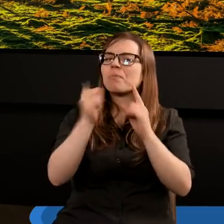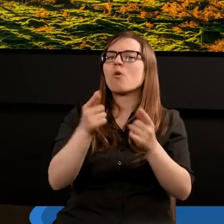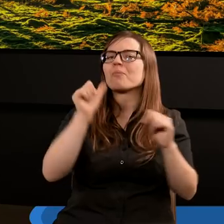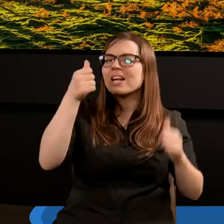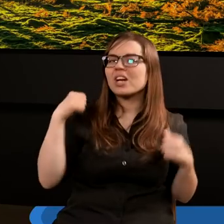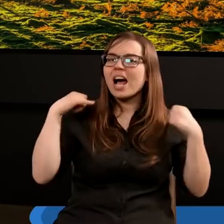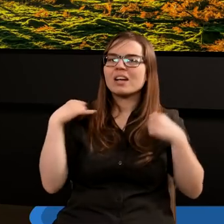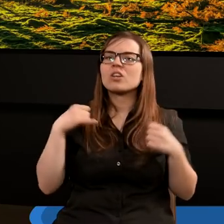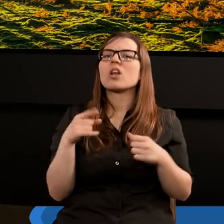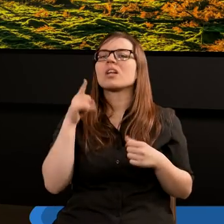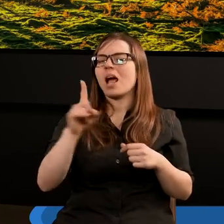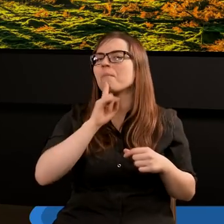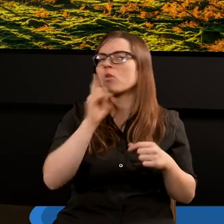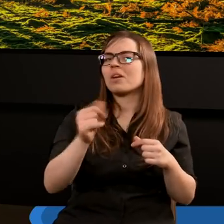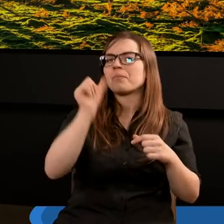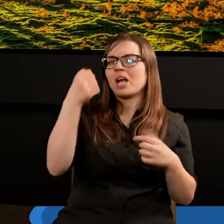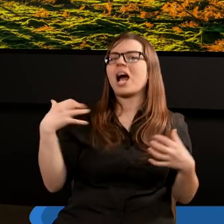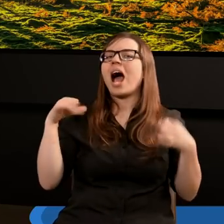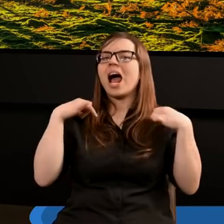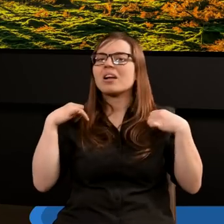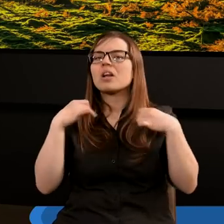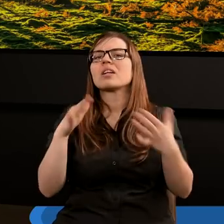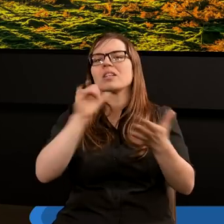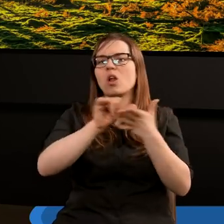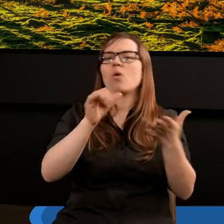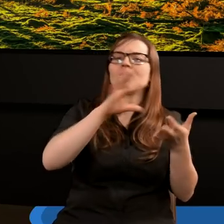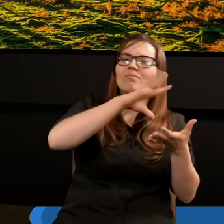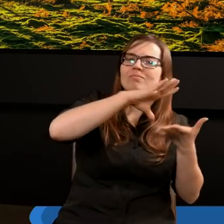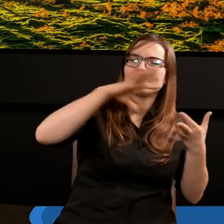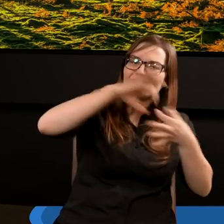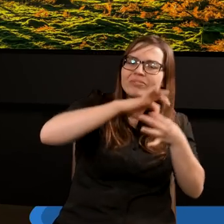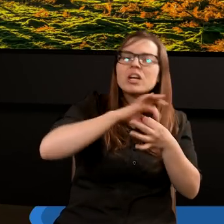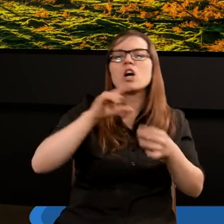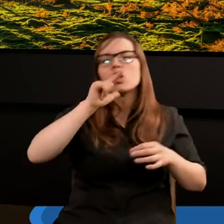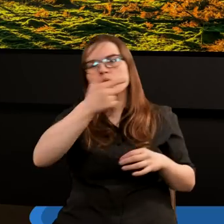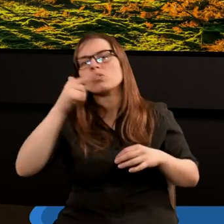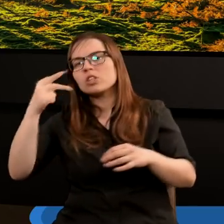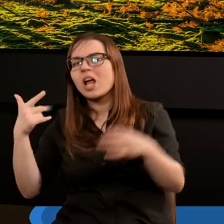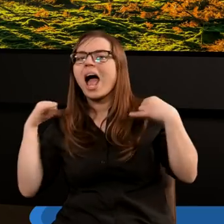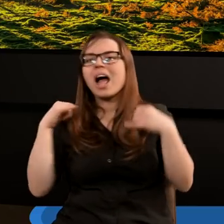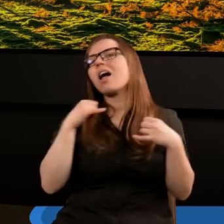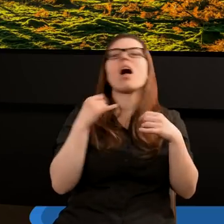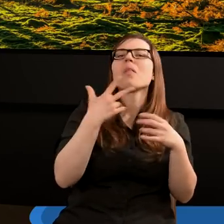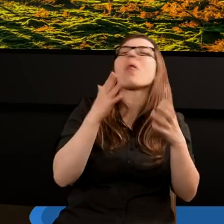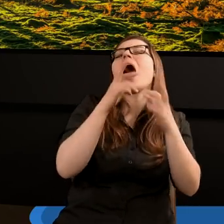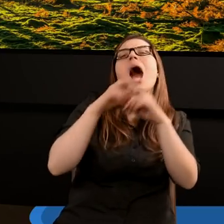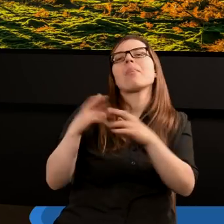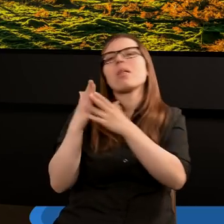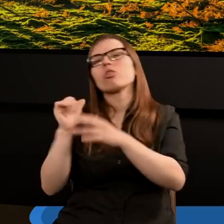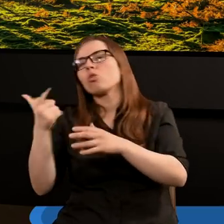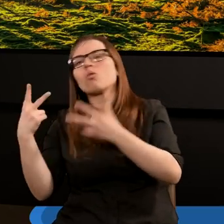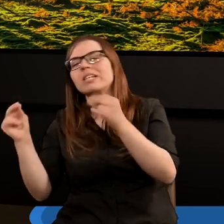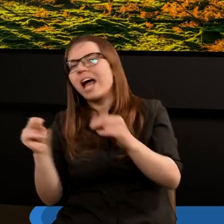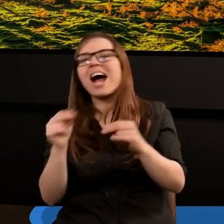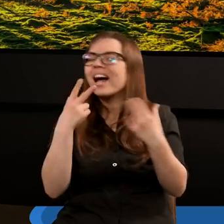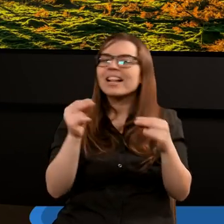poselstwo pierwszego anioła i na to poselstwo pierwszego anioła nakładają się poselstwo drugiego anioła i trzeciego. To nie znaczy, żeby tego nie analizować, nie